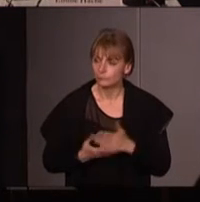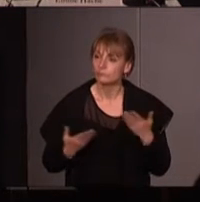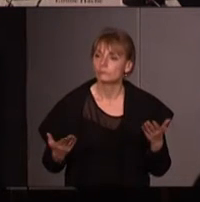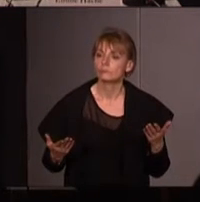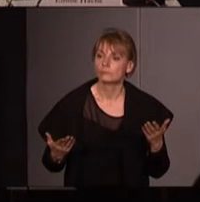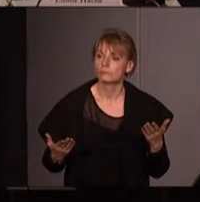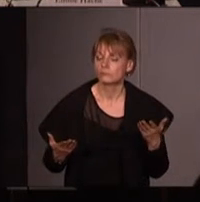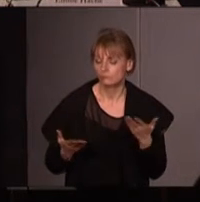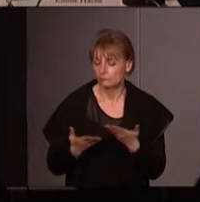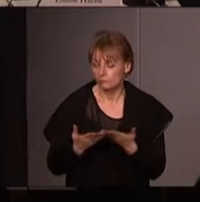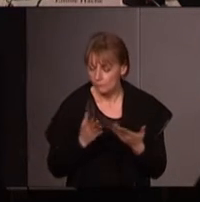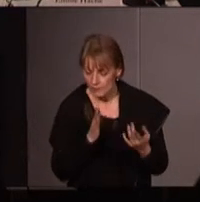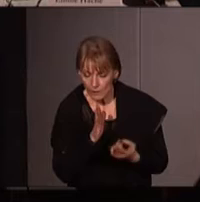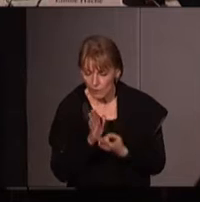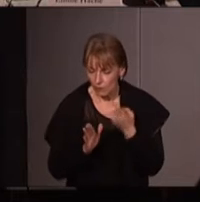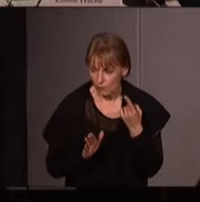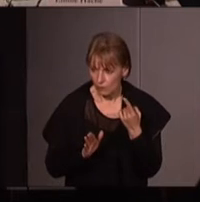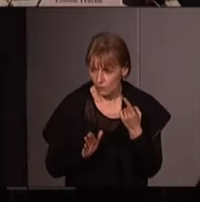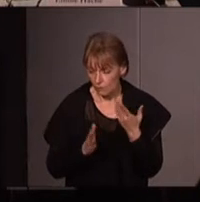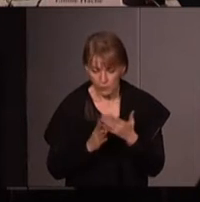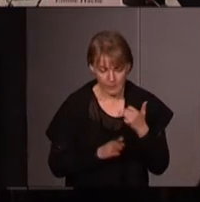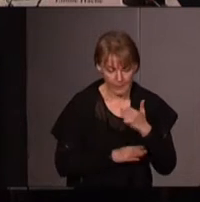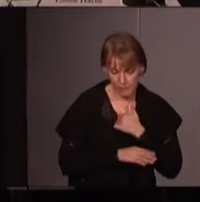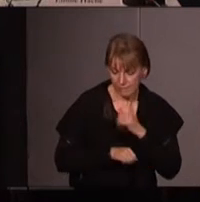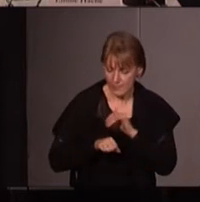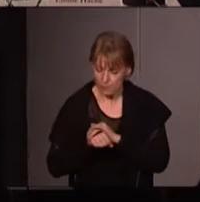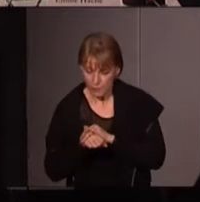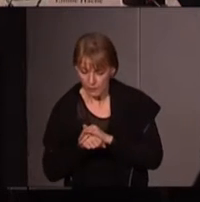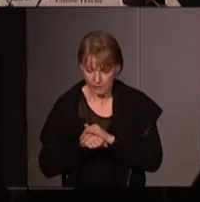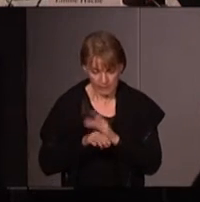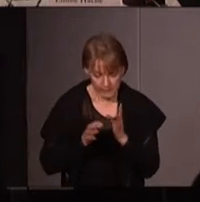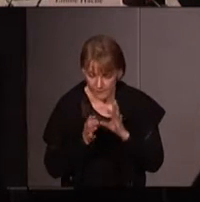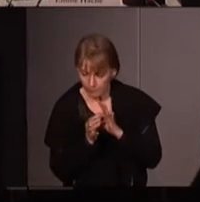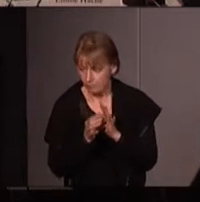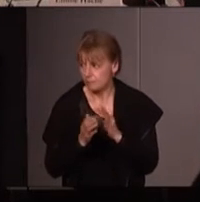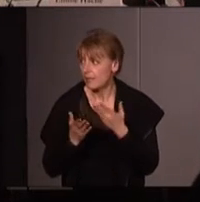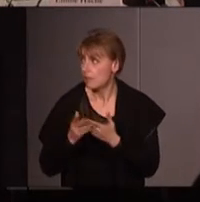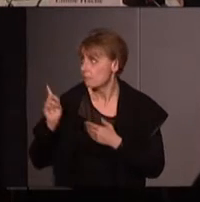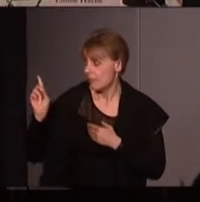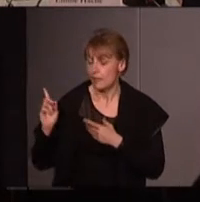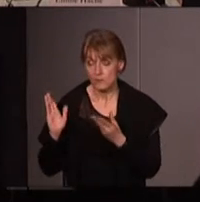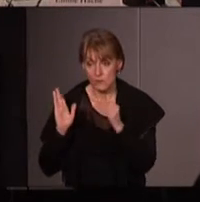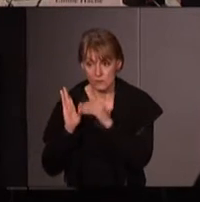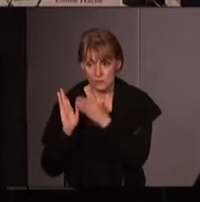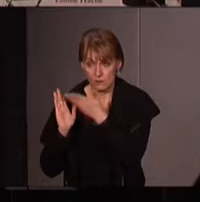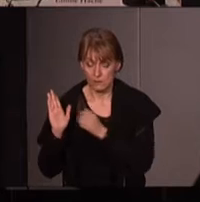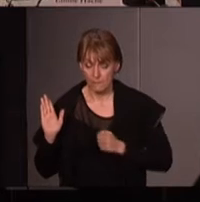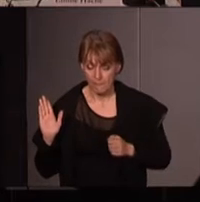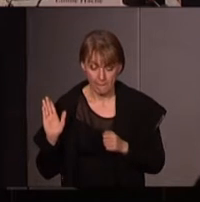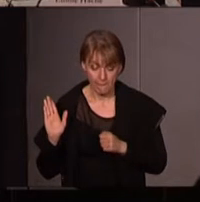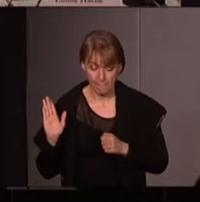évidemment de réarticuler privé et politique mais la raison pour laquelle j'ai été chercher ici c'est principalement justement pour cette